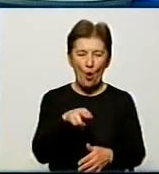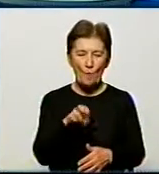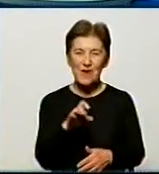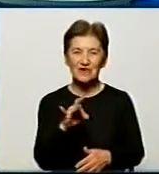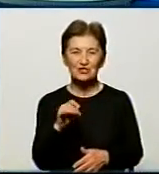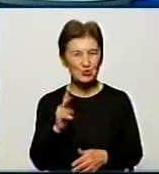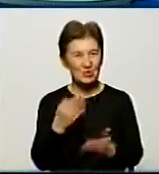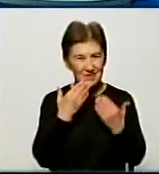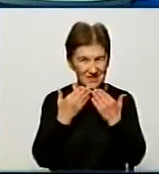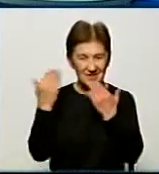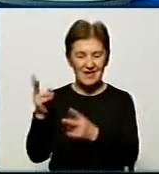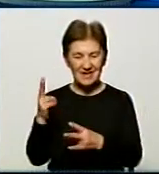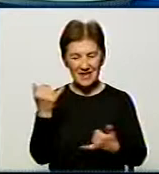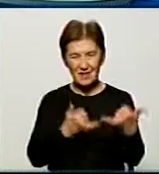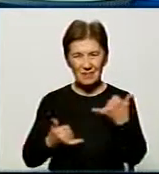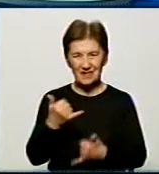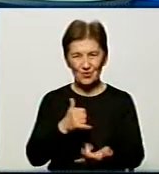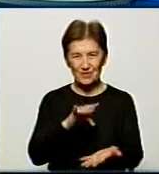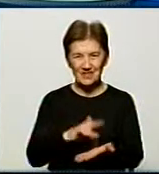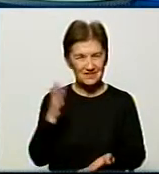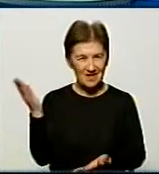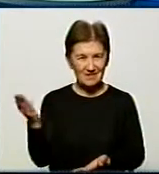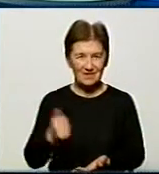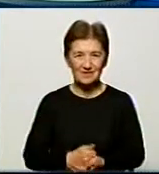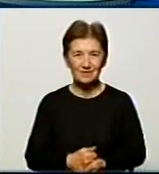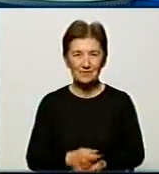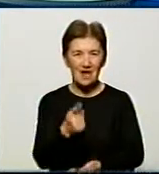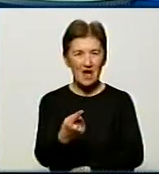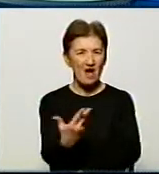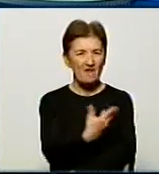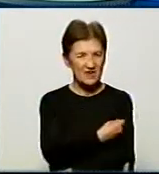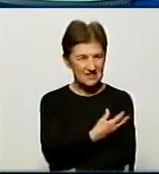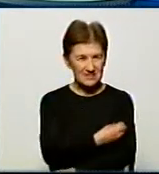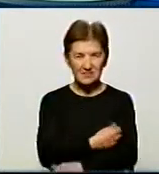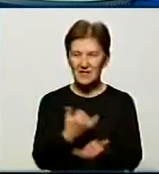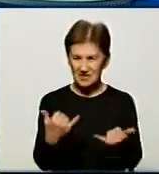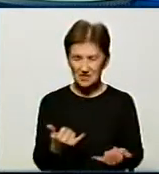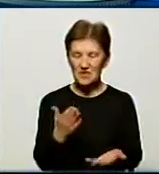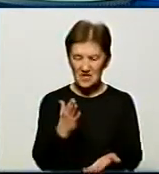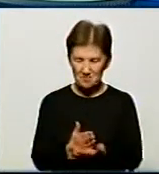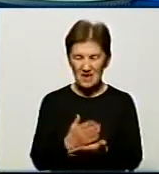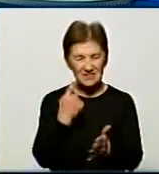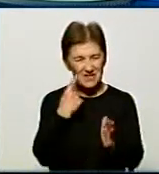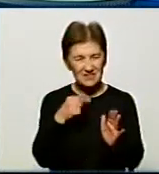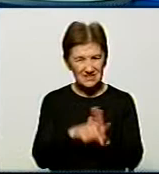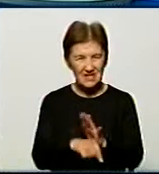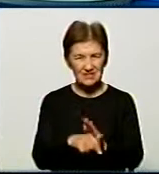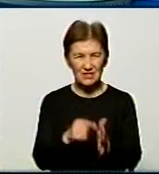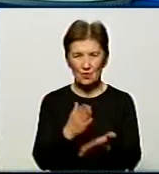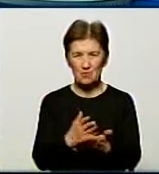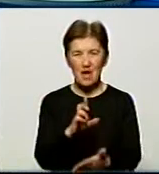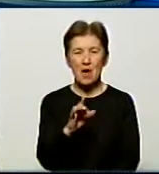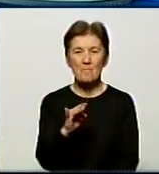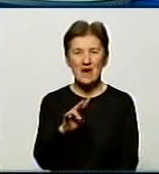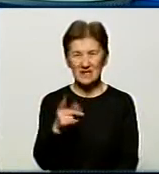лабораторного центру? Вакцинація сьогодні має сенс робити її в березні